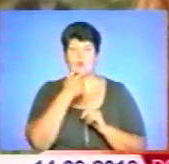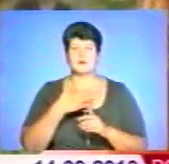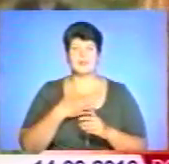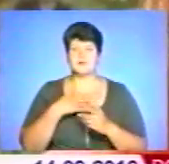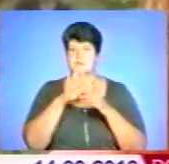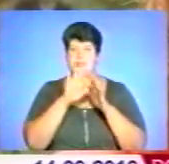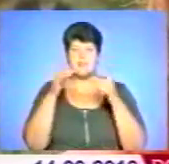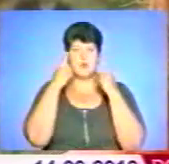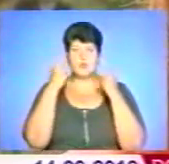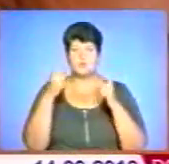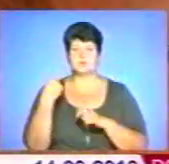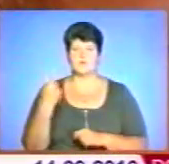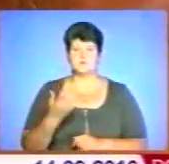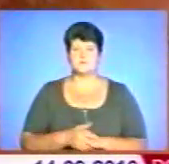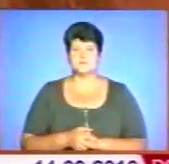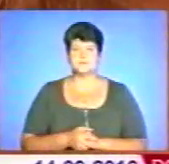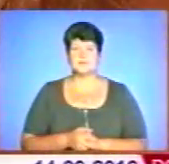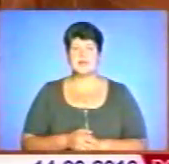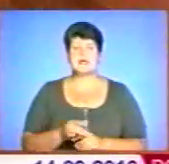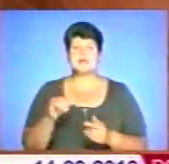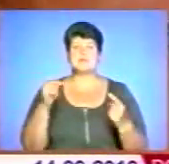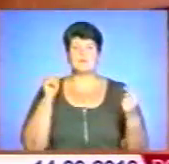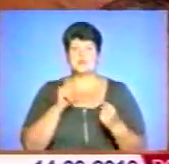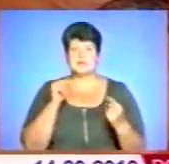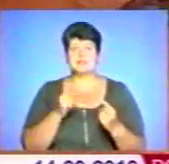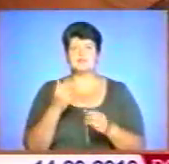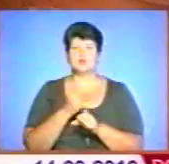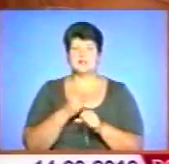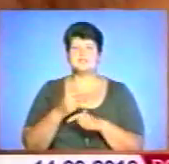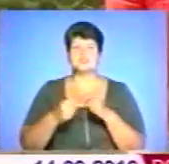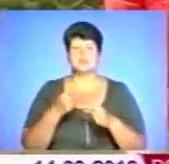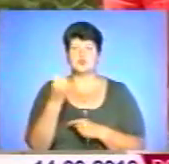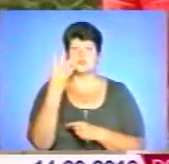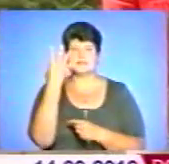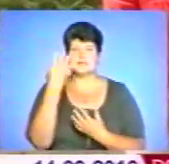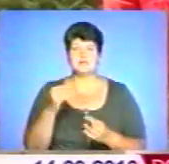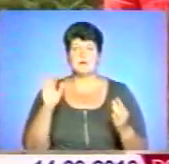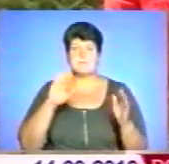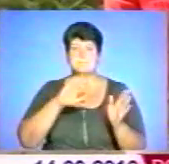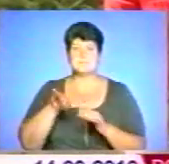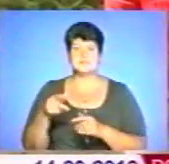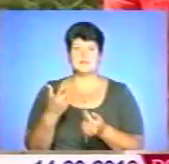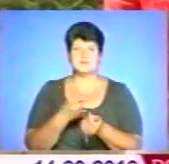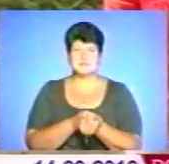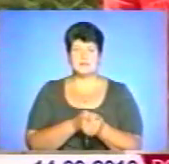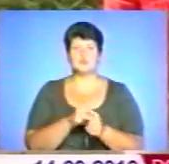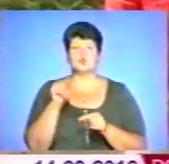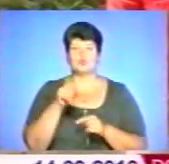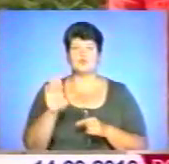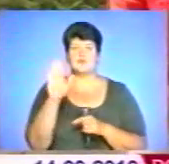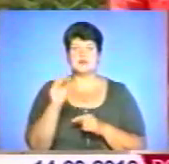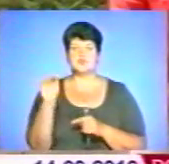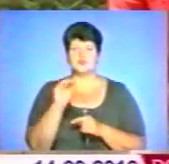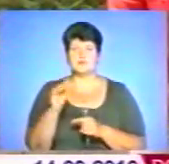оголошували по області. Імунітет виробляється через 14 днів після вакцинації, каже Марія Павелєва. Тож вересень і